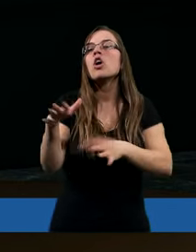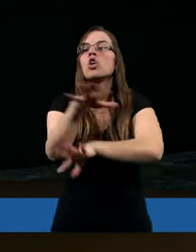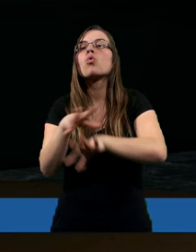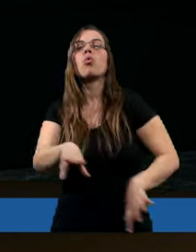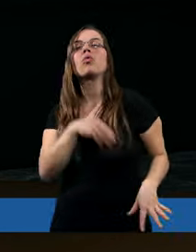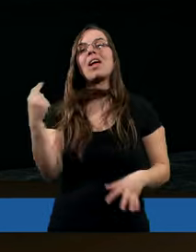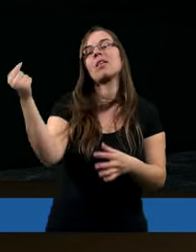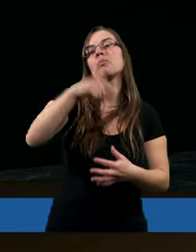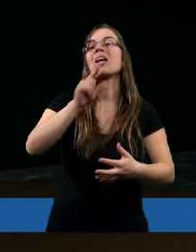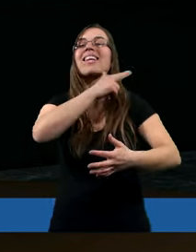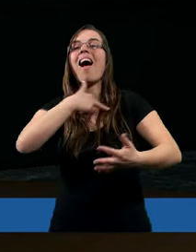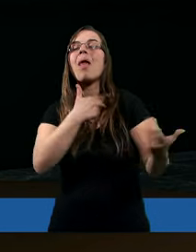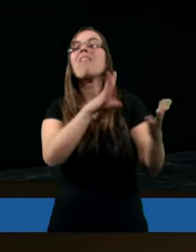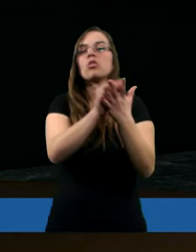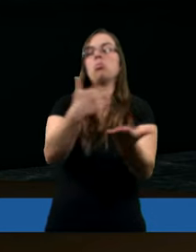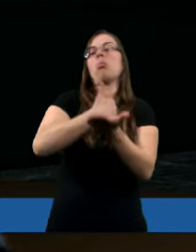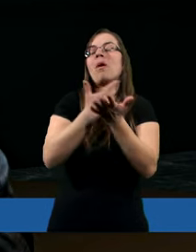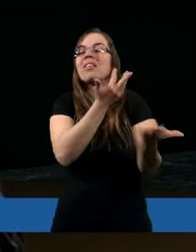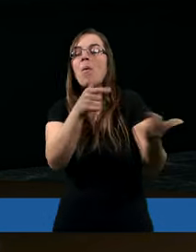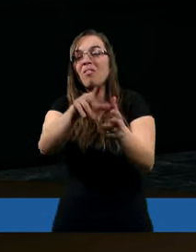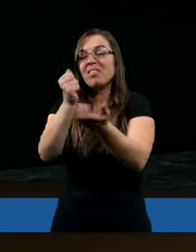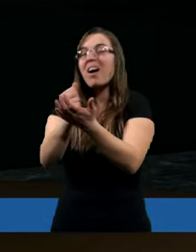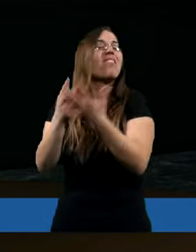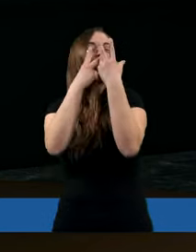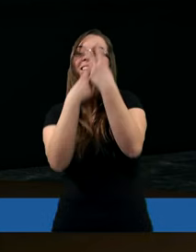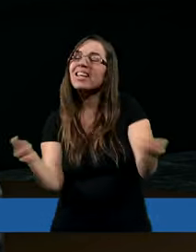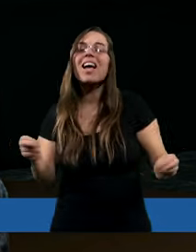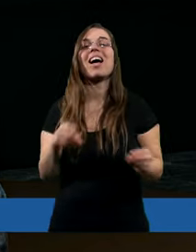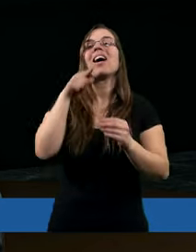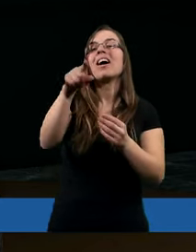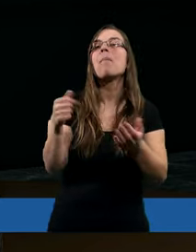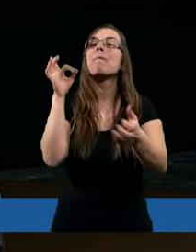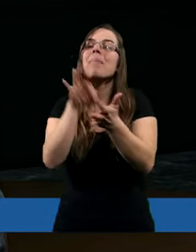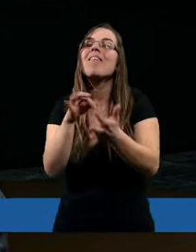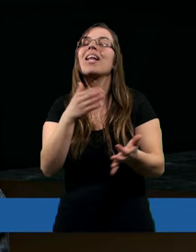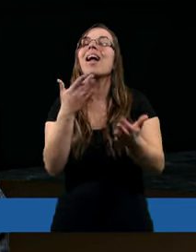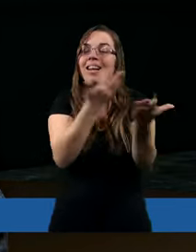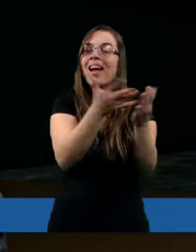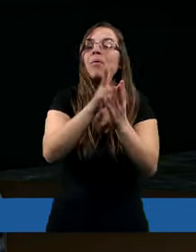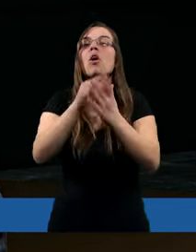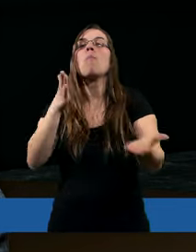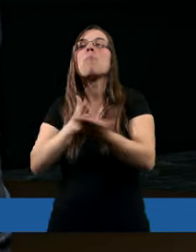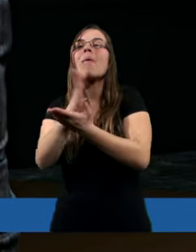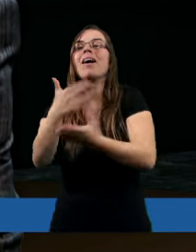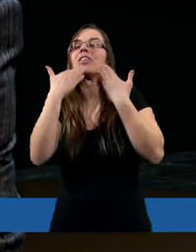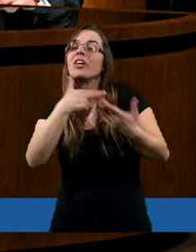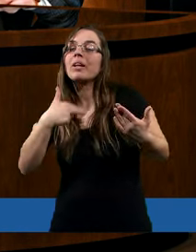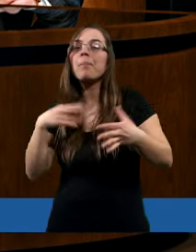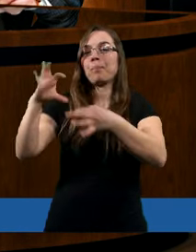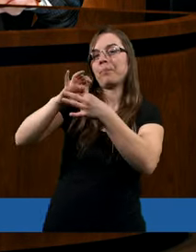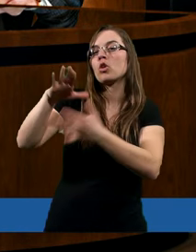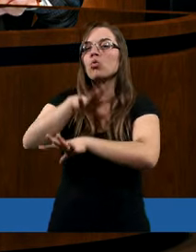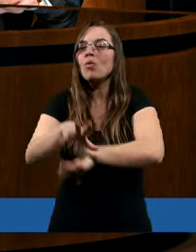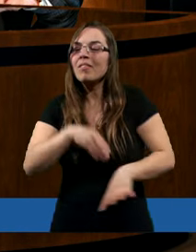Duch Święty przychodzi i załatwia za nas wszystko. Jest pewne działanie od człowieka też wymagane, prawda? No ale z drugiej strony,